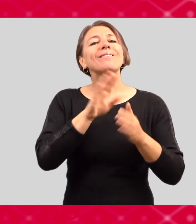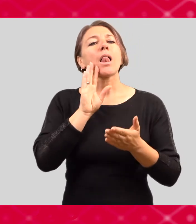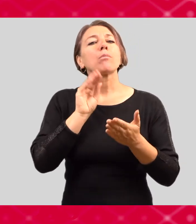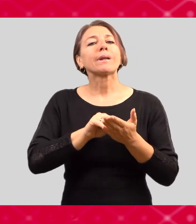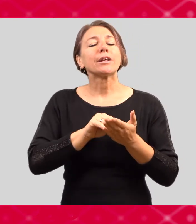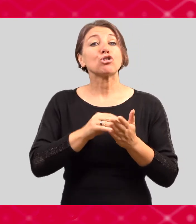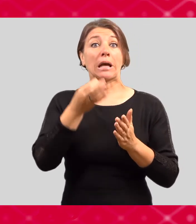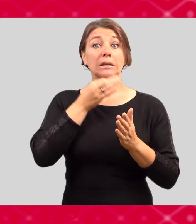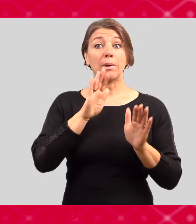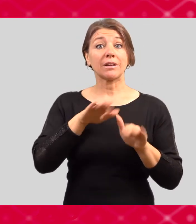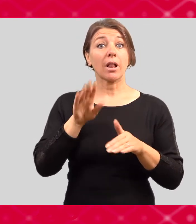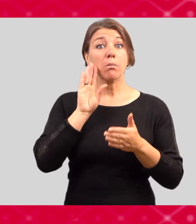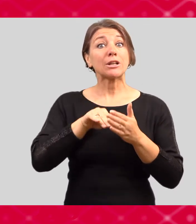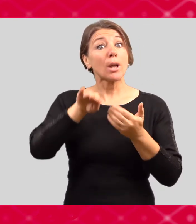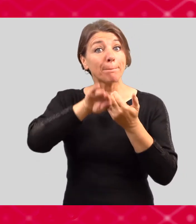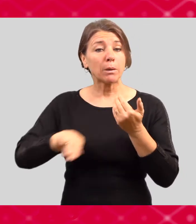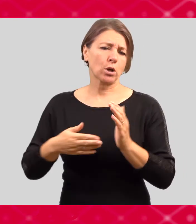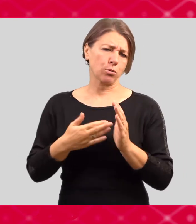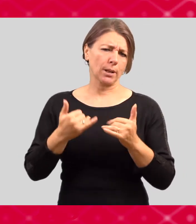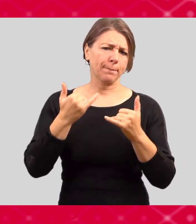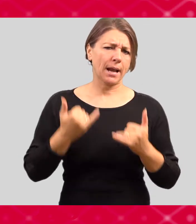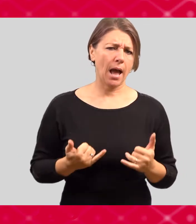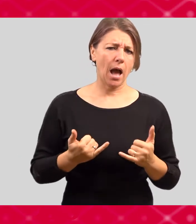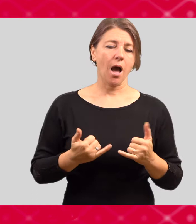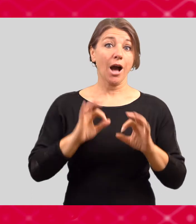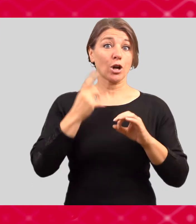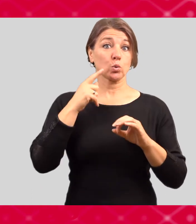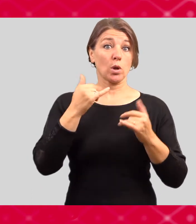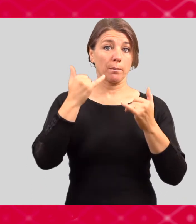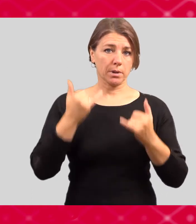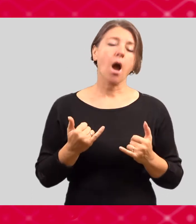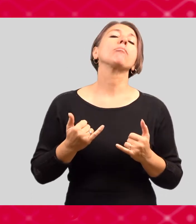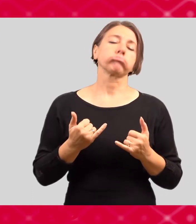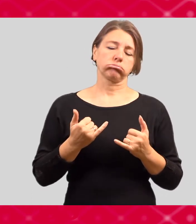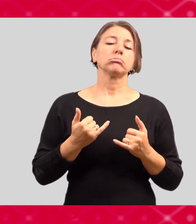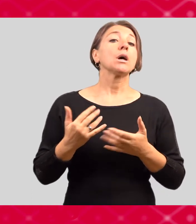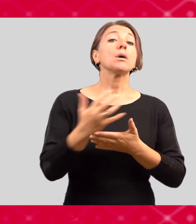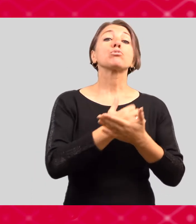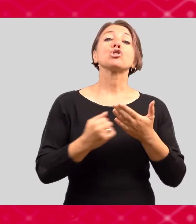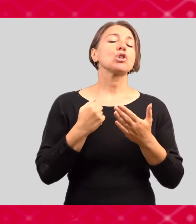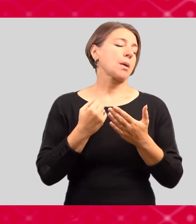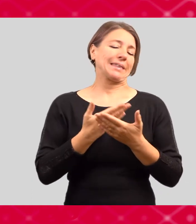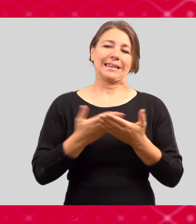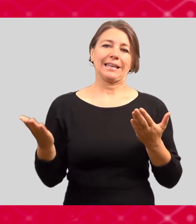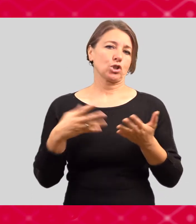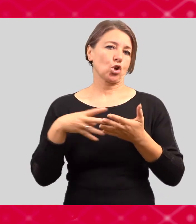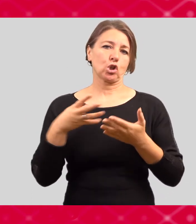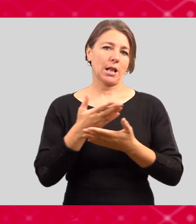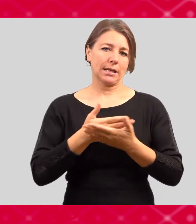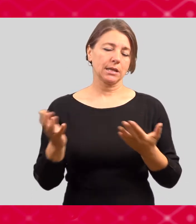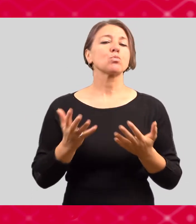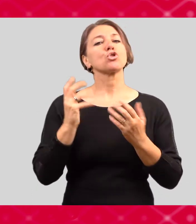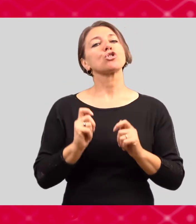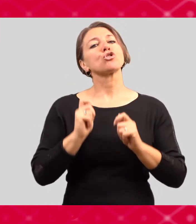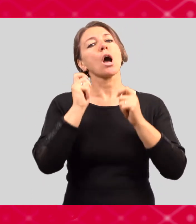trvalé bydliště jinde, než je jejich místo studia, tak bez ohledu na výši jejich příjmu si můžou zažádat